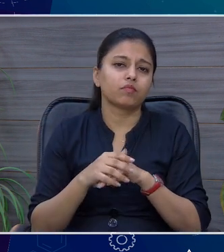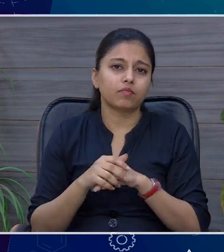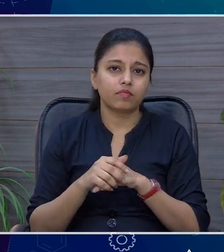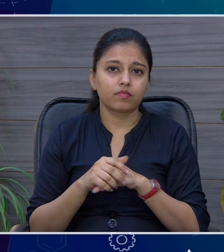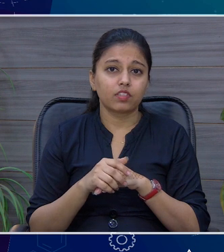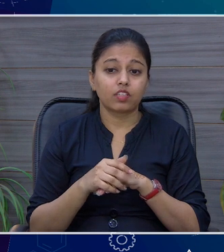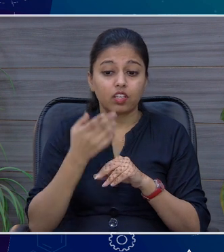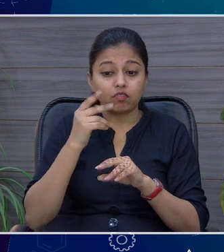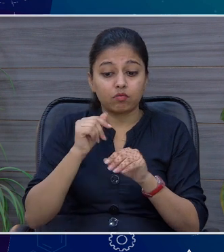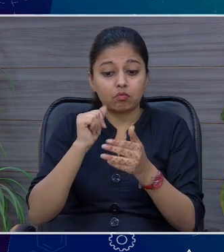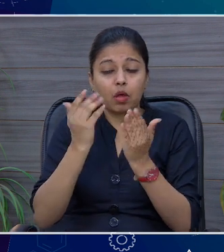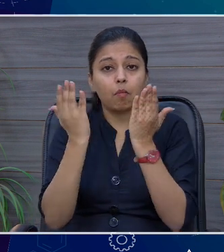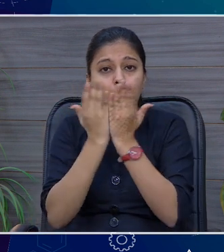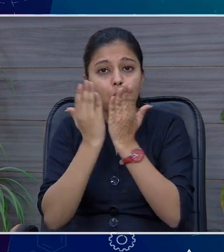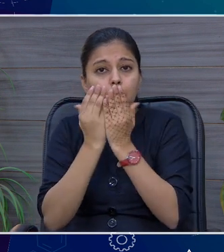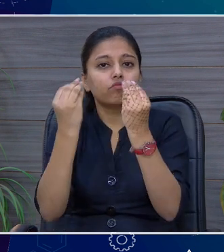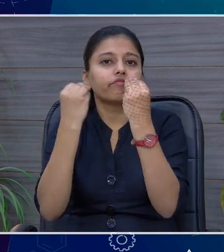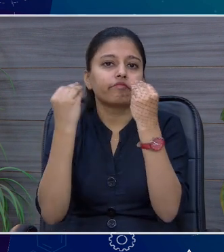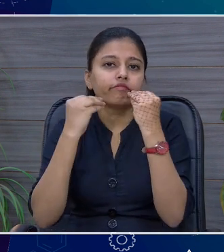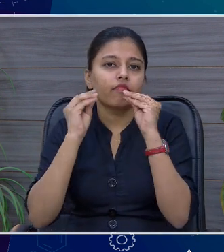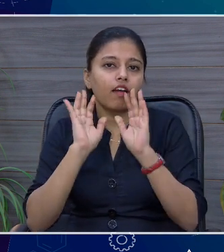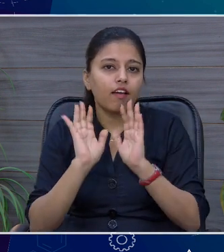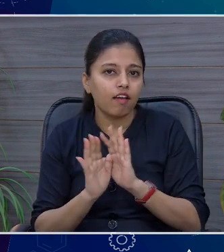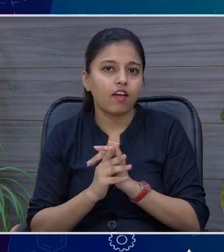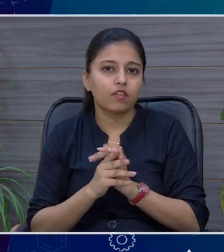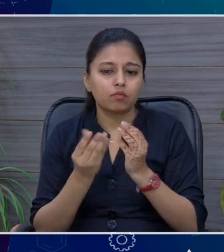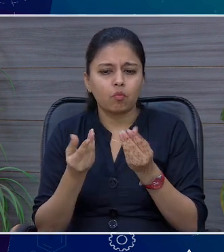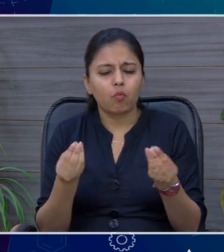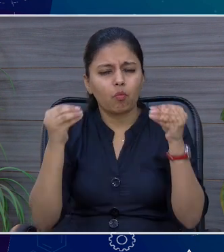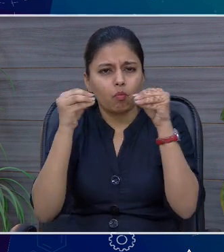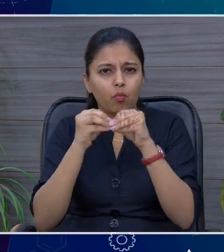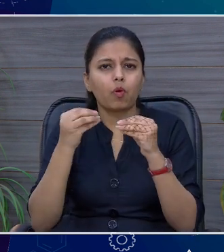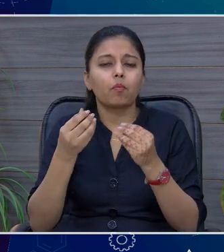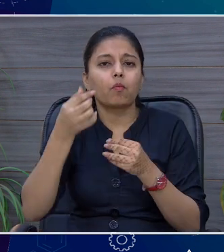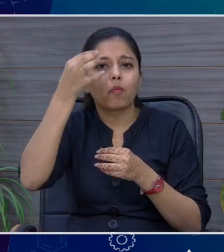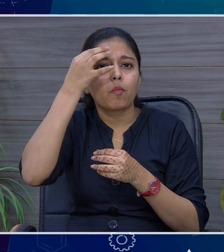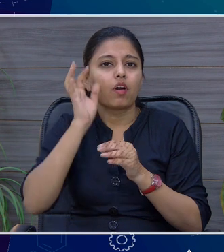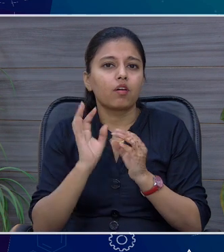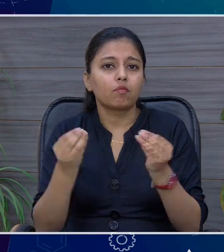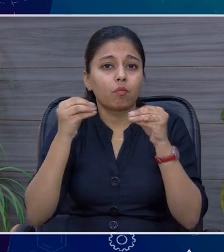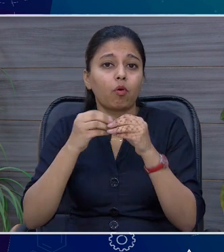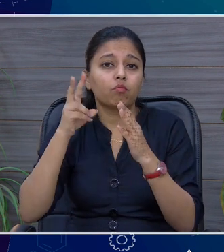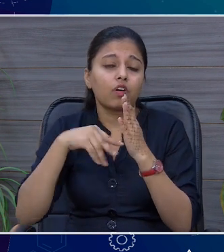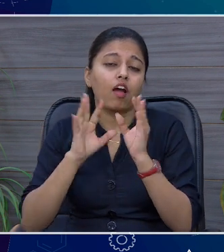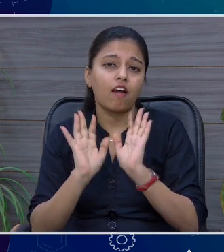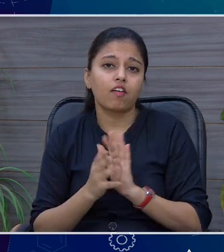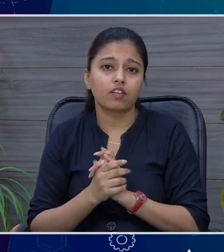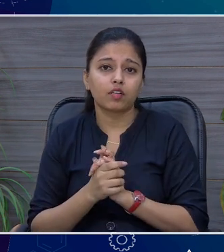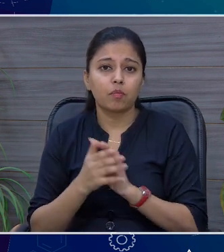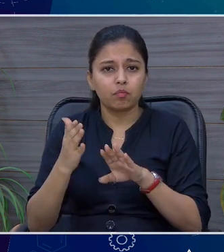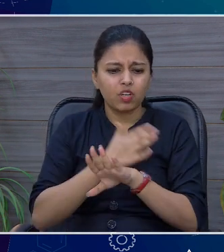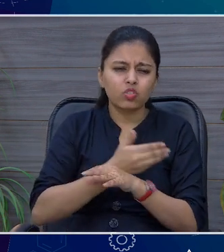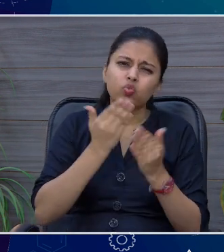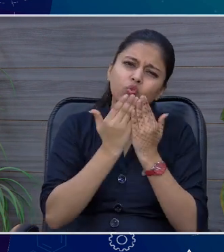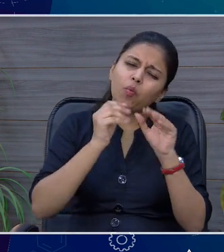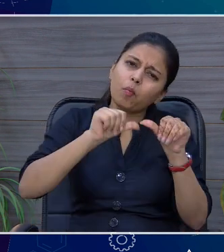जाब से कुछ एकाडमिक रिलीव्स मिली थी मुझे जैसे एक्स्ता बनार में प्र जो लूड़ निखल गया बेट में पुछ लाँ स्ट्रस्कुल में पॉड्लम वह फिर एक